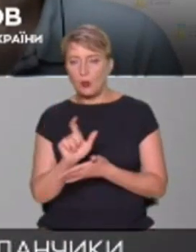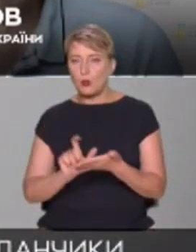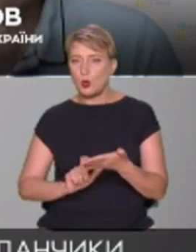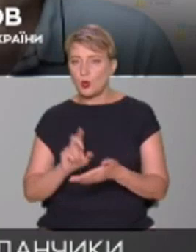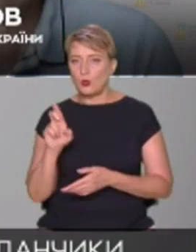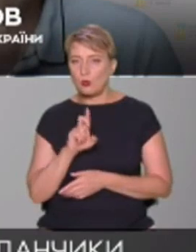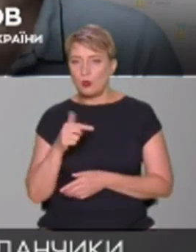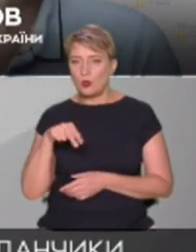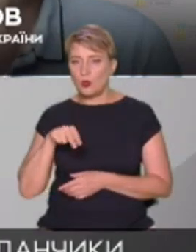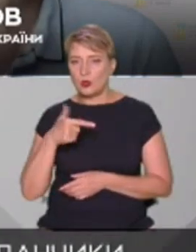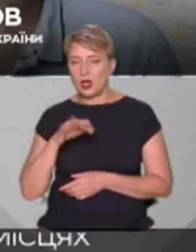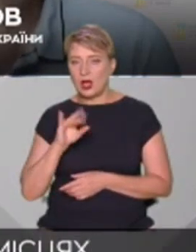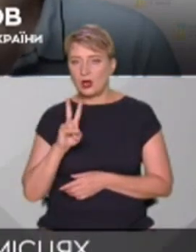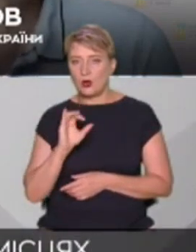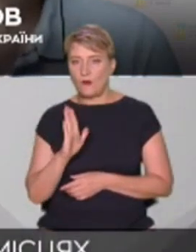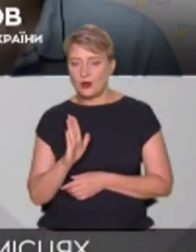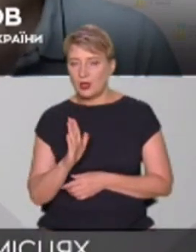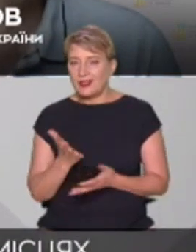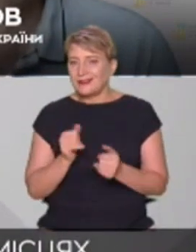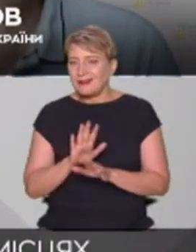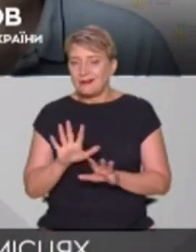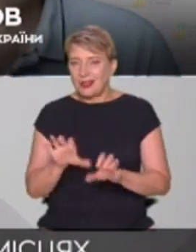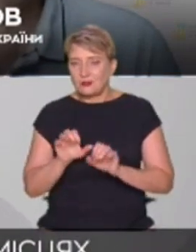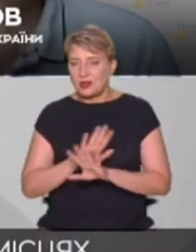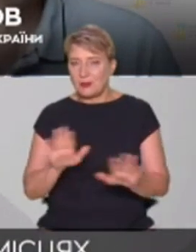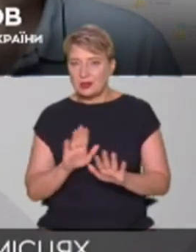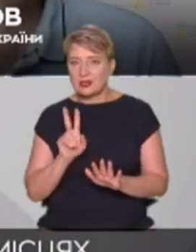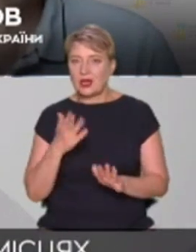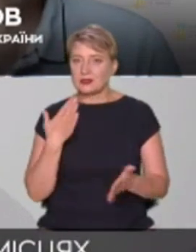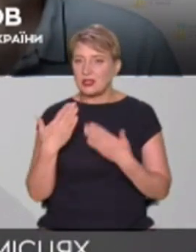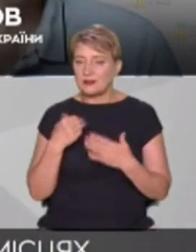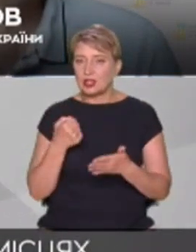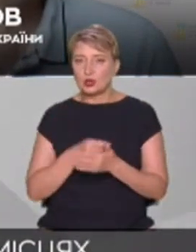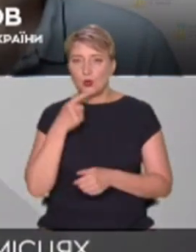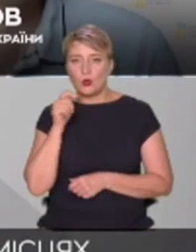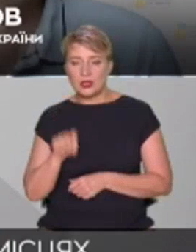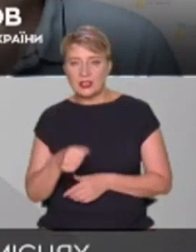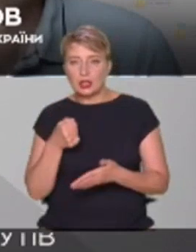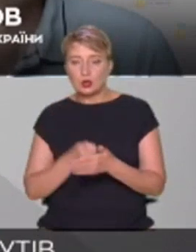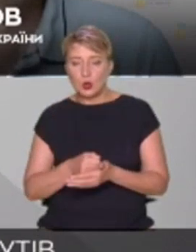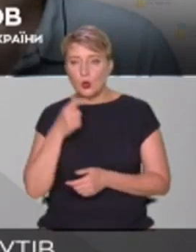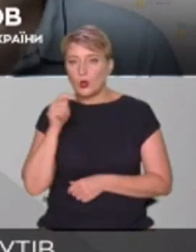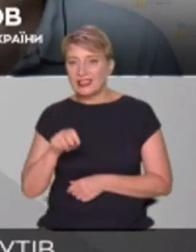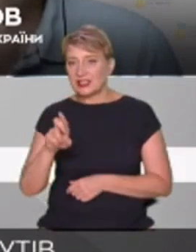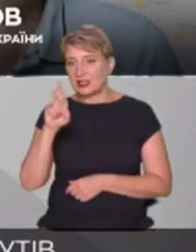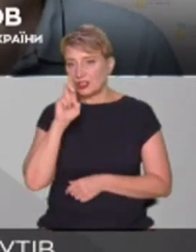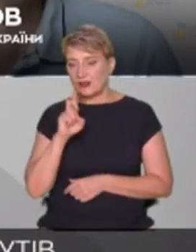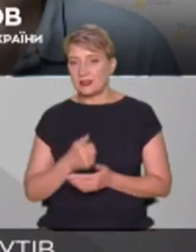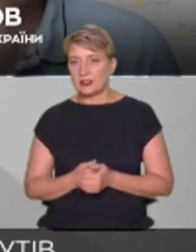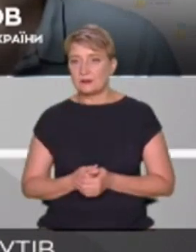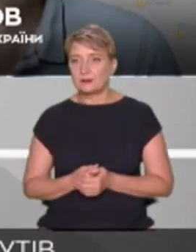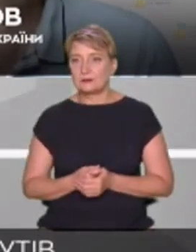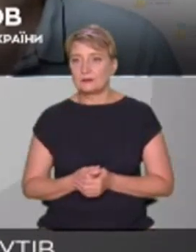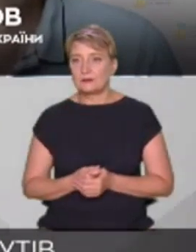як політик, ну, скажімо так, в його ставленні до України, до української державності, бо його, ну,